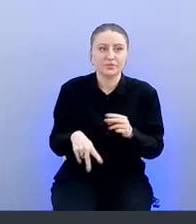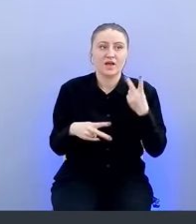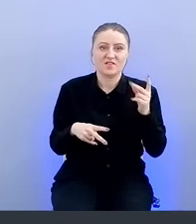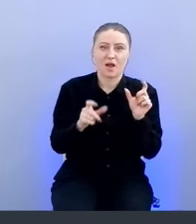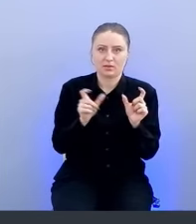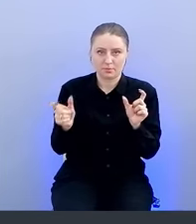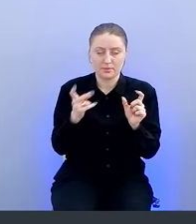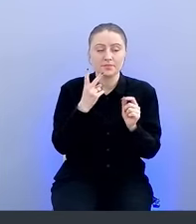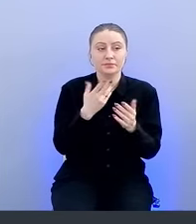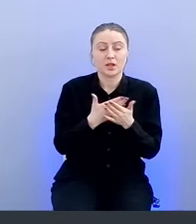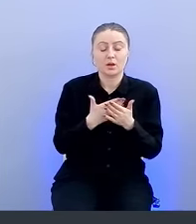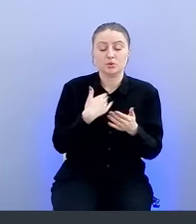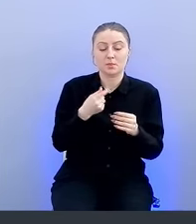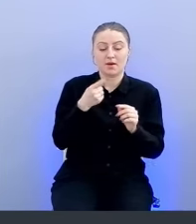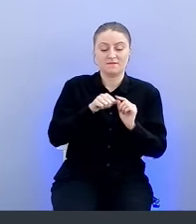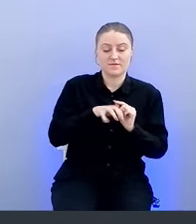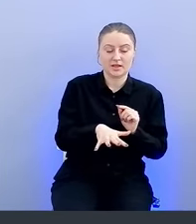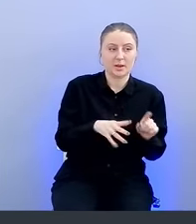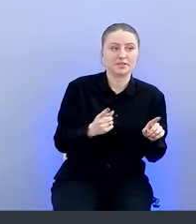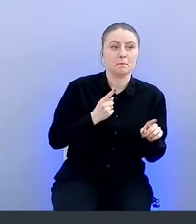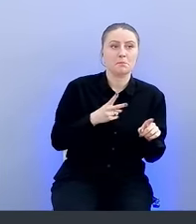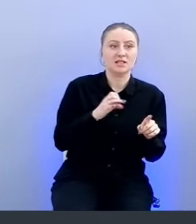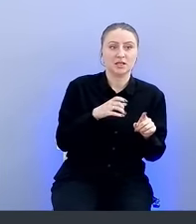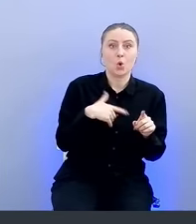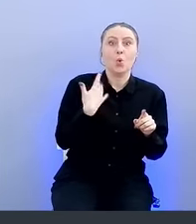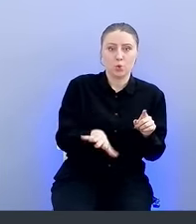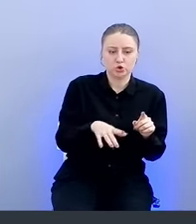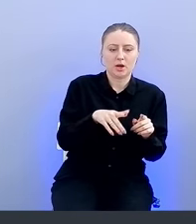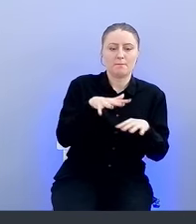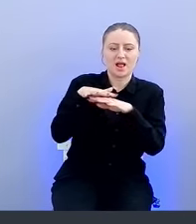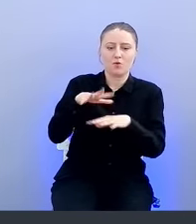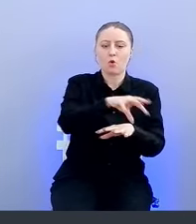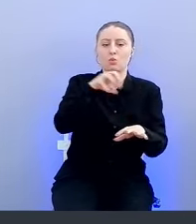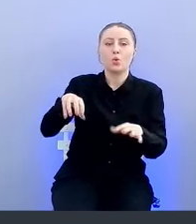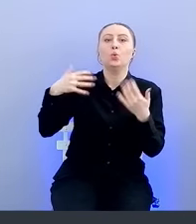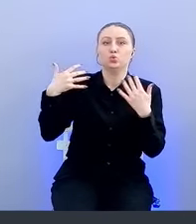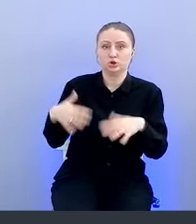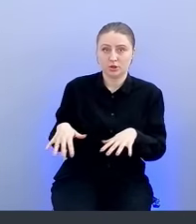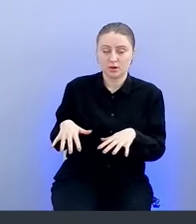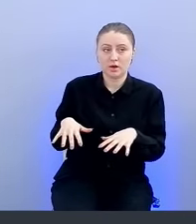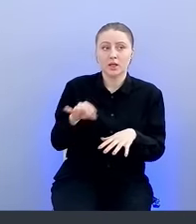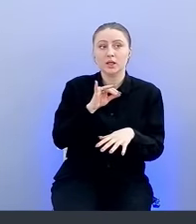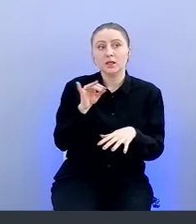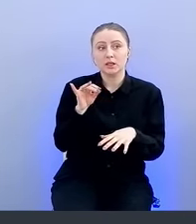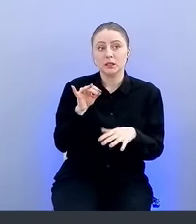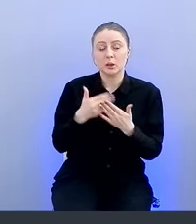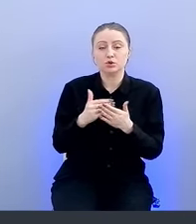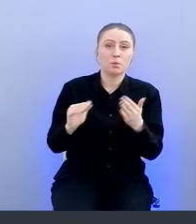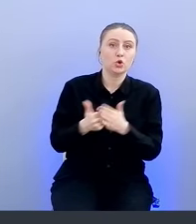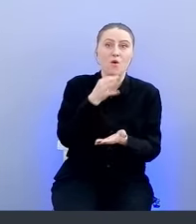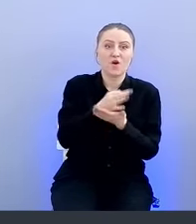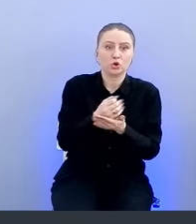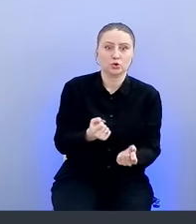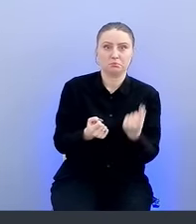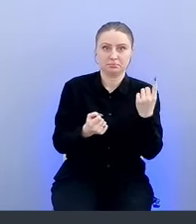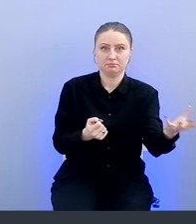нас данные уже по ветке мастер какого-то проекта были загружены на платформу, и пришел новый отчет.